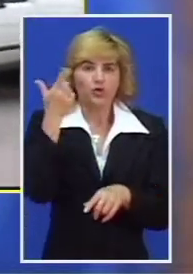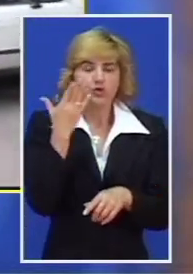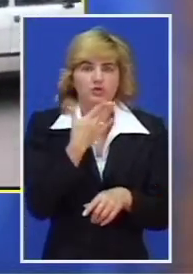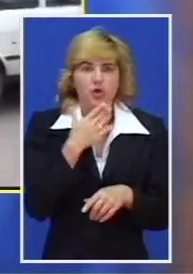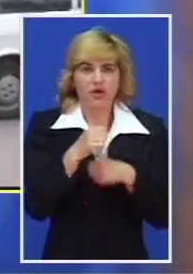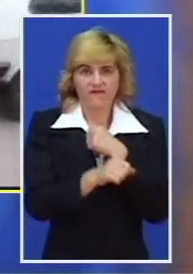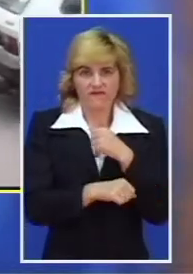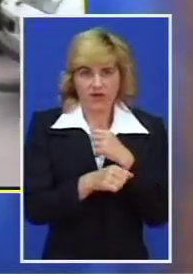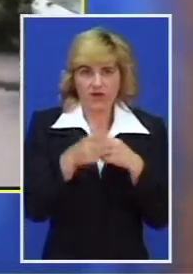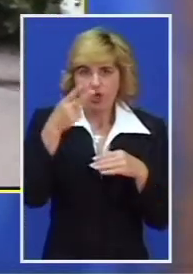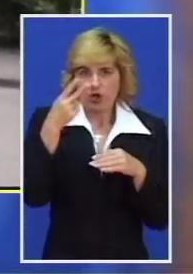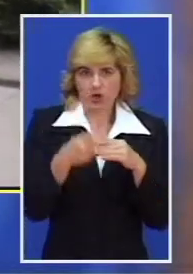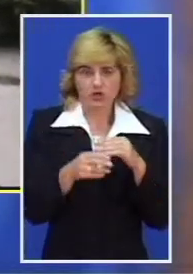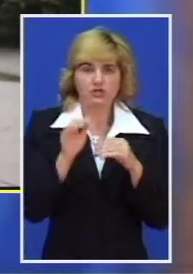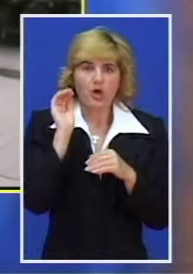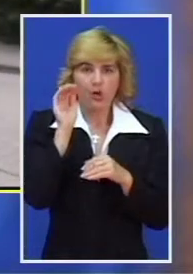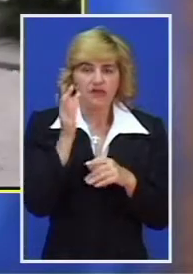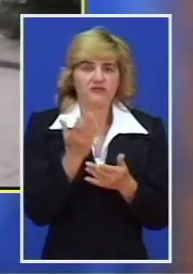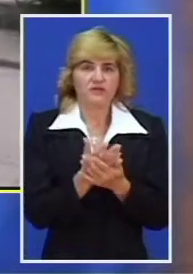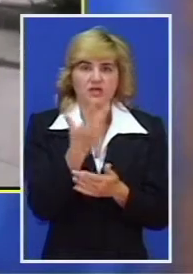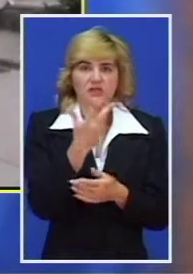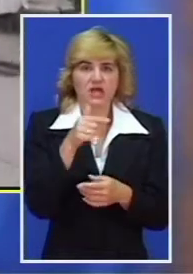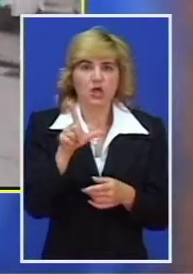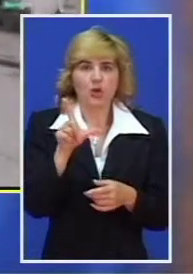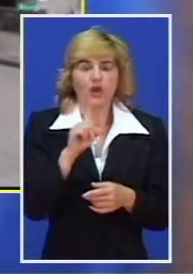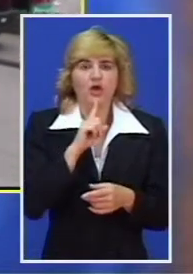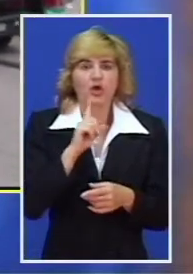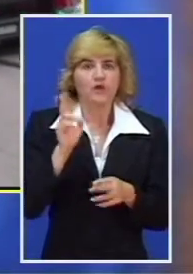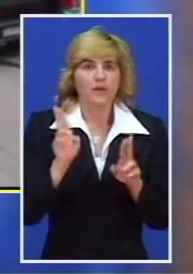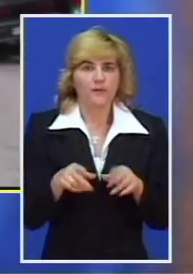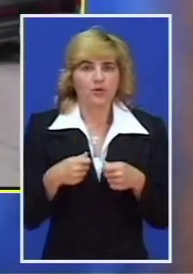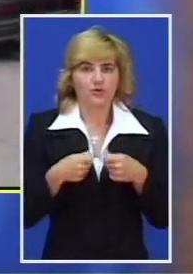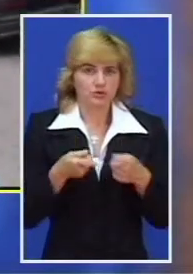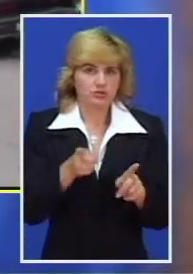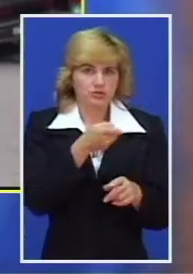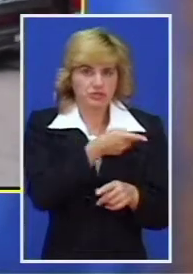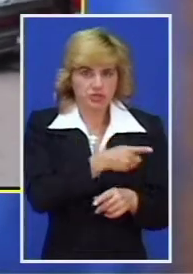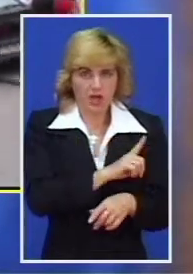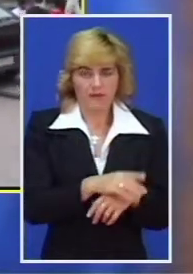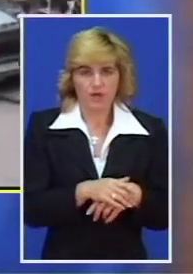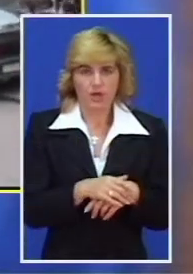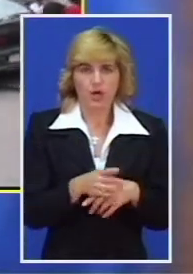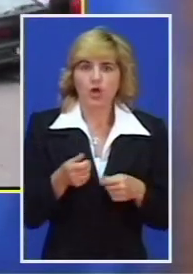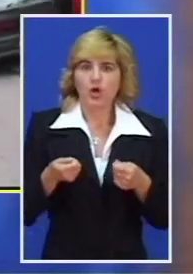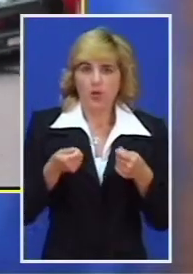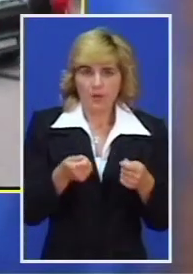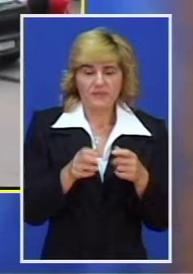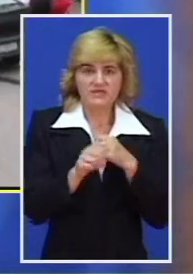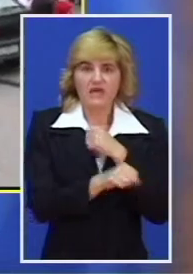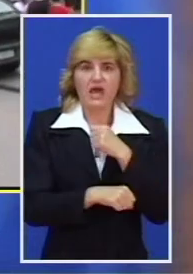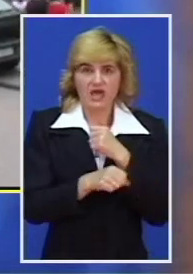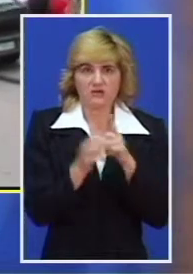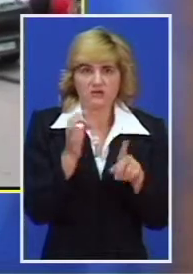fakultetima konačna će biti objavljena 3. jula, na koju nije moguće uložiti žalbo. Upis primljenih kandidata na Ekonomskom